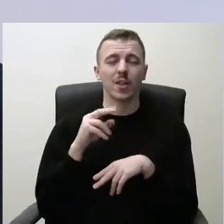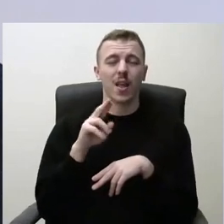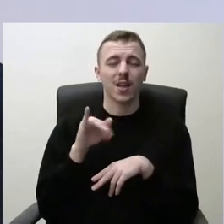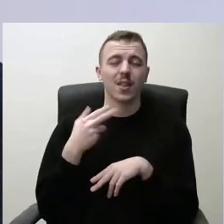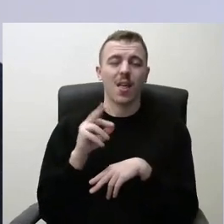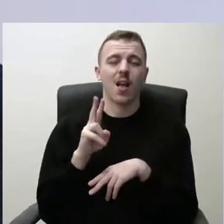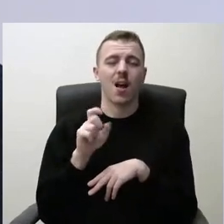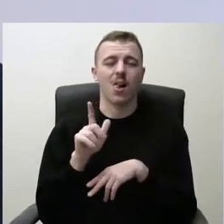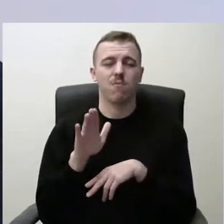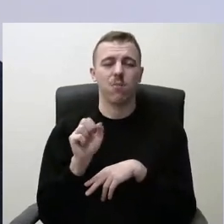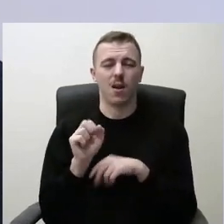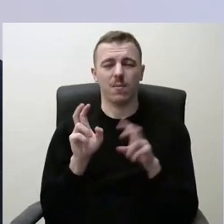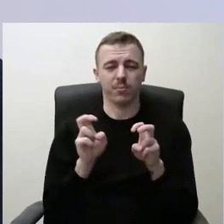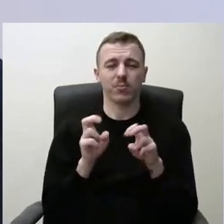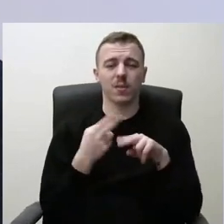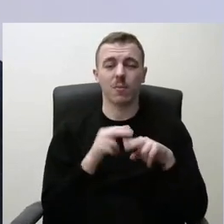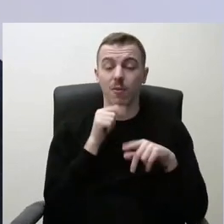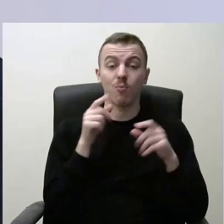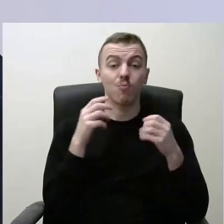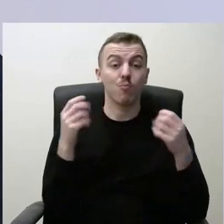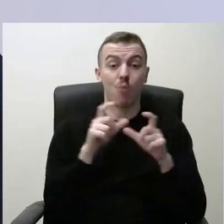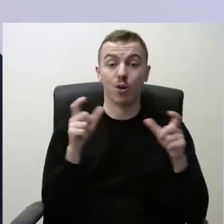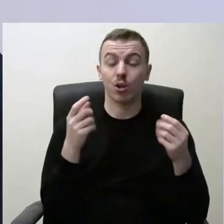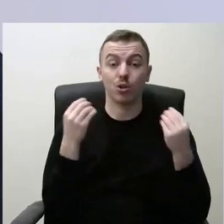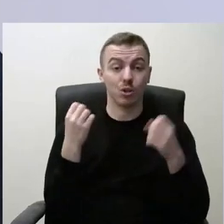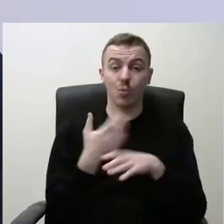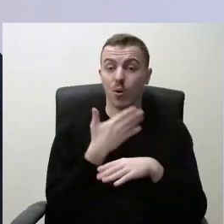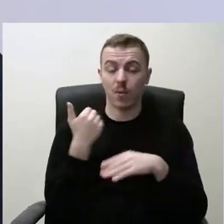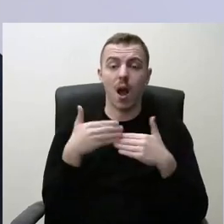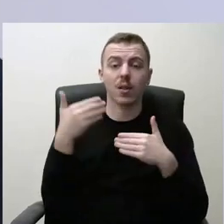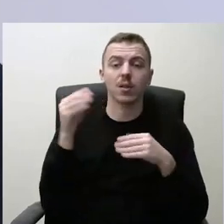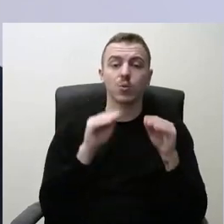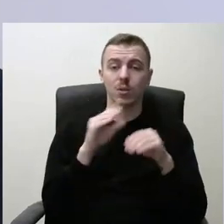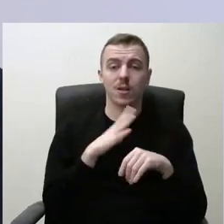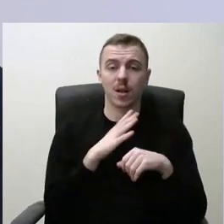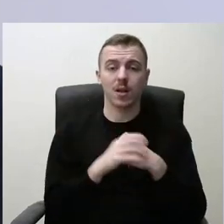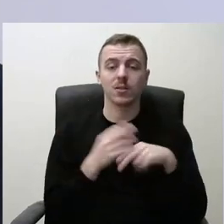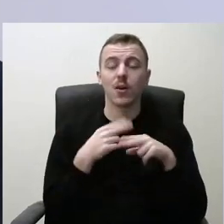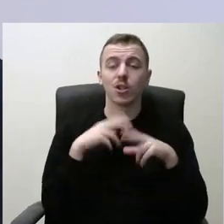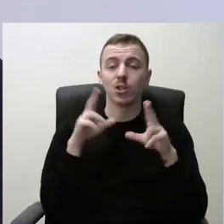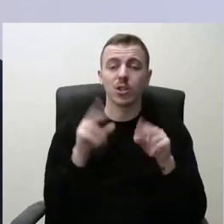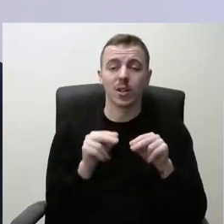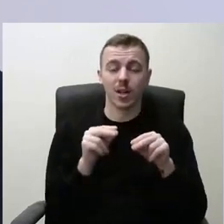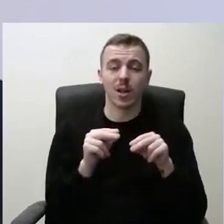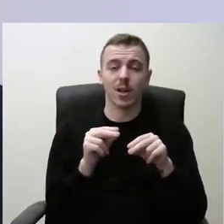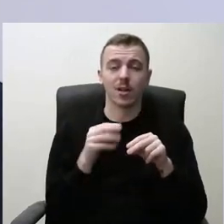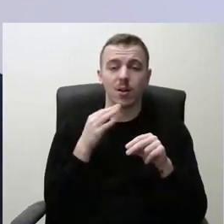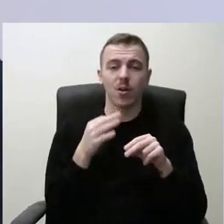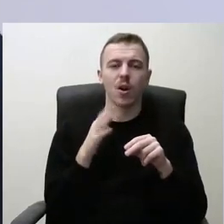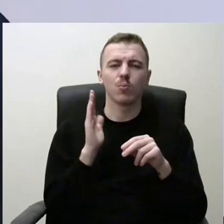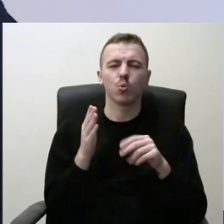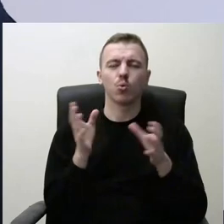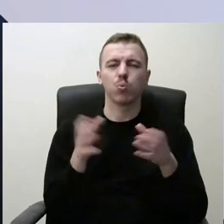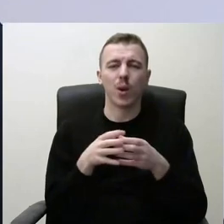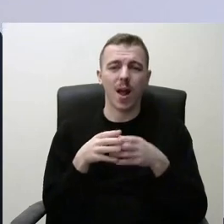mokykloje neišmoka šios kalbos, tie žmonės negalės ateity kurti. Tad aš tikrai už tai, kad būtų ir būreliai,